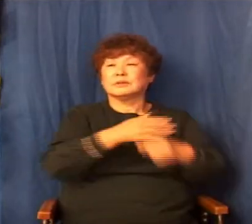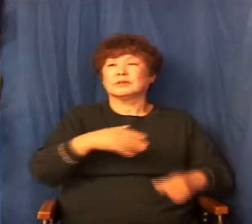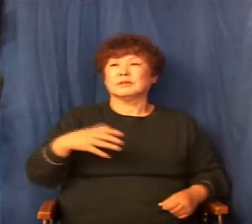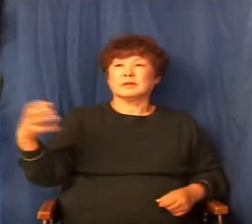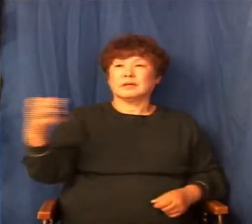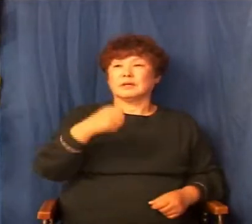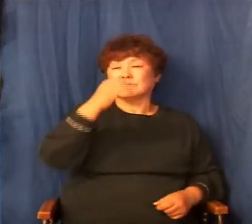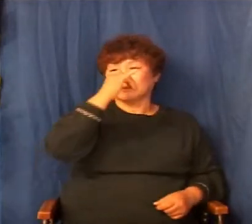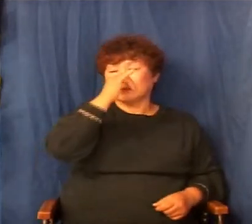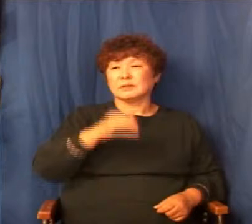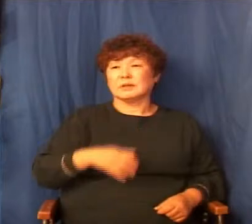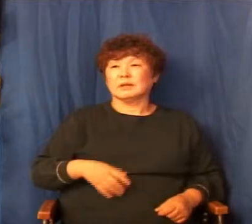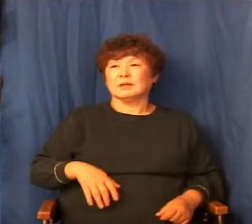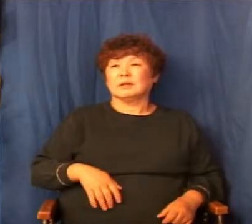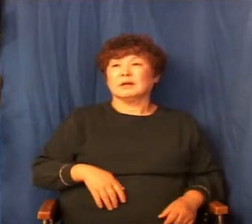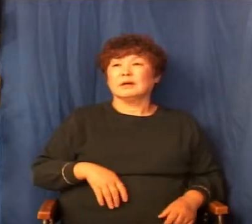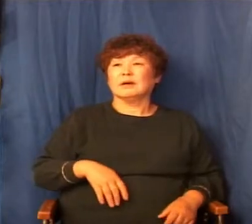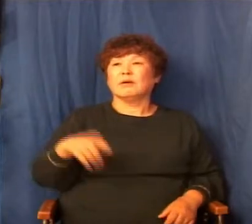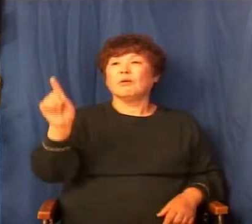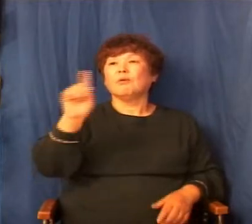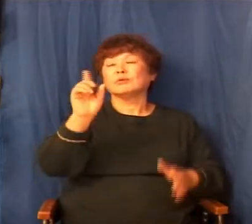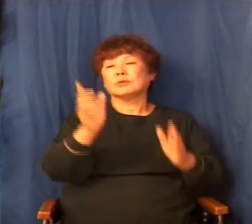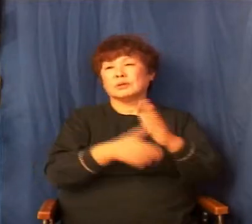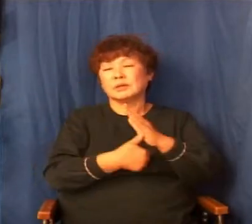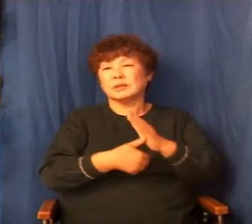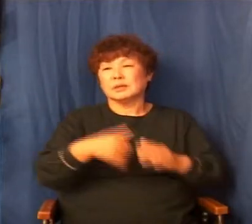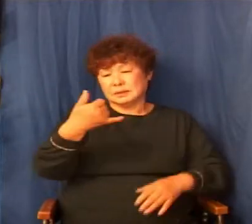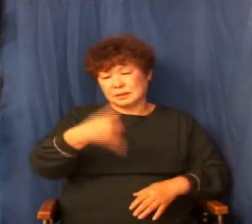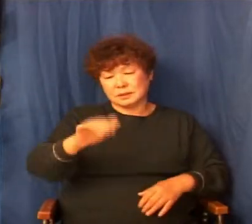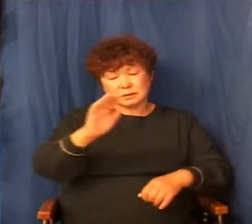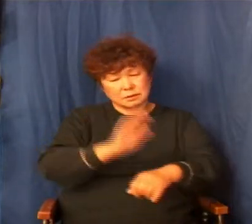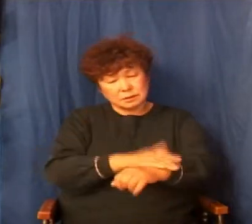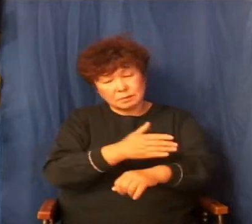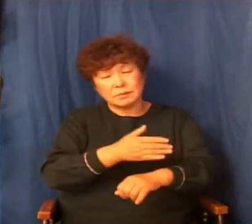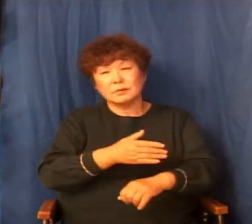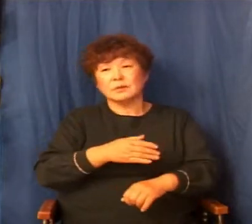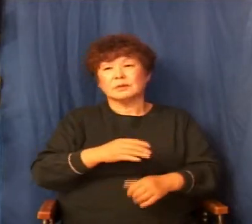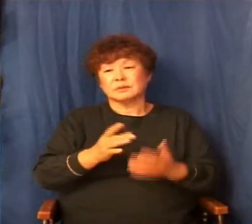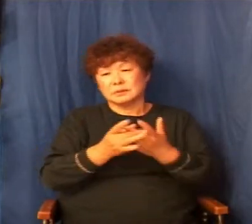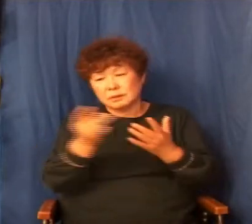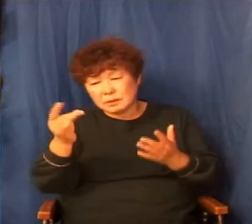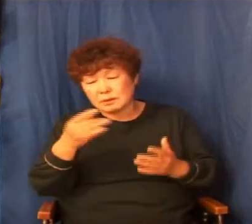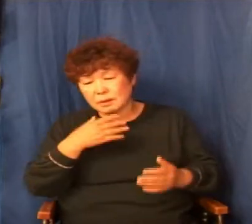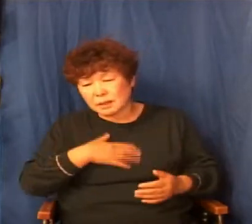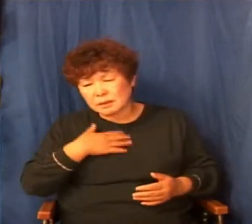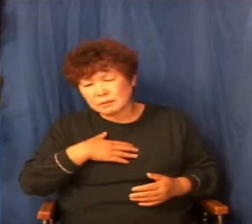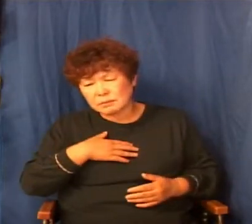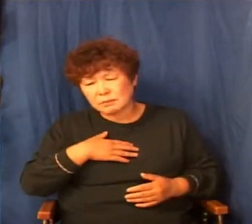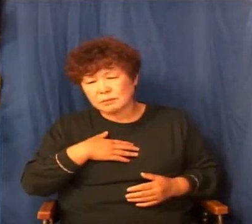자식이 잘못된 선택을 하는 줄 알면서도 그걸 어떻게 할 수 없을 때가 있지 않습니까?